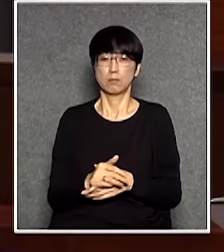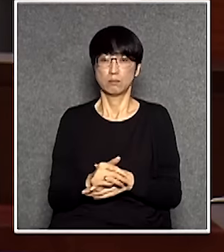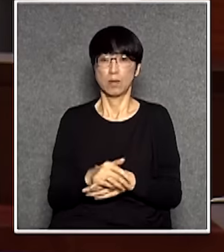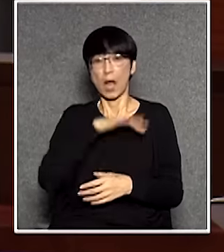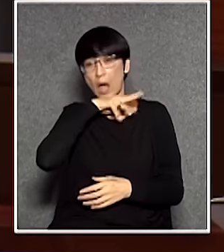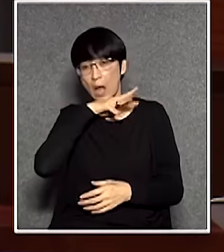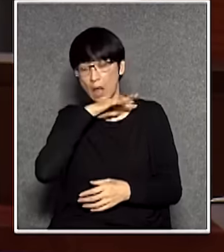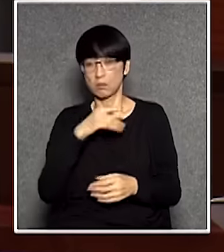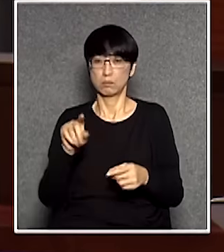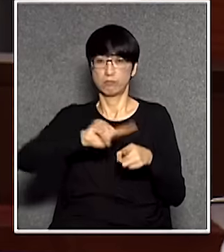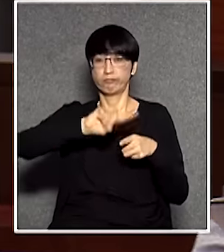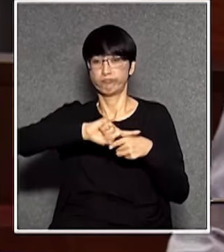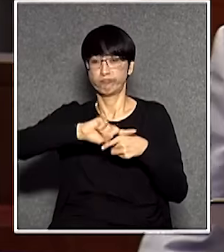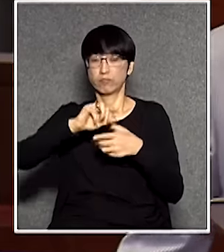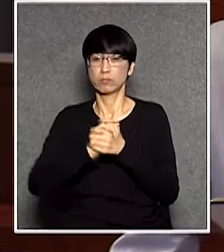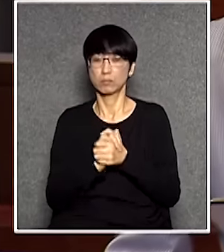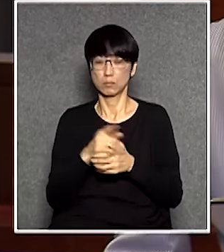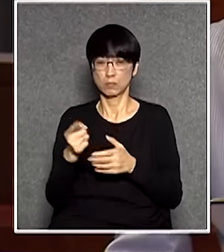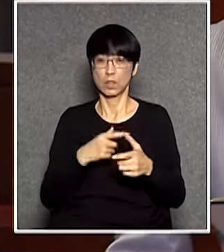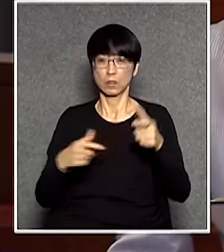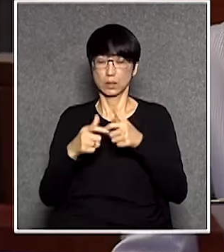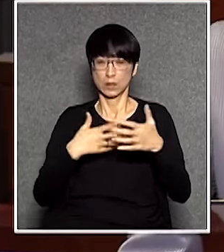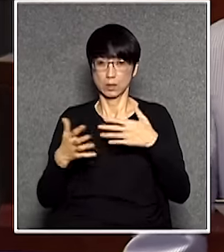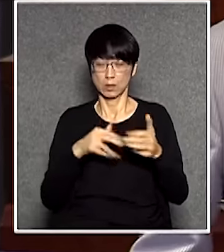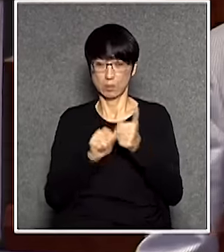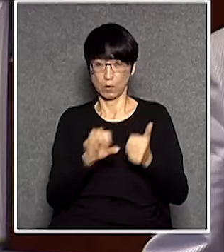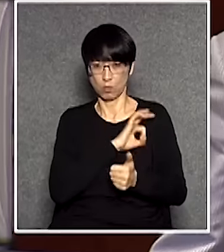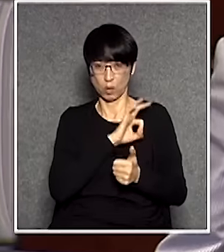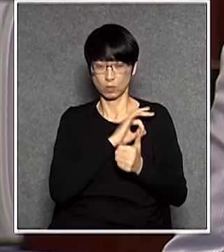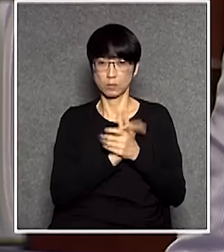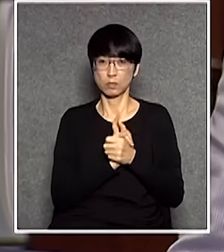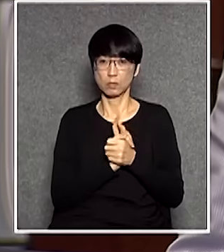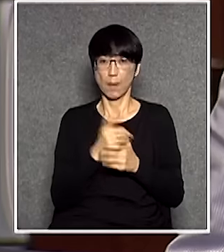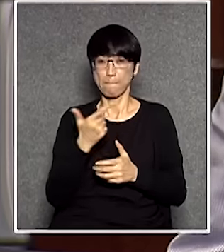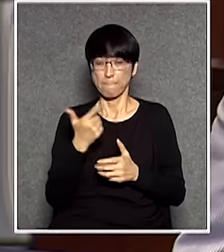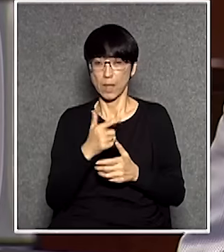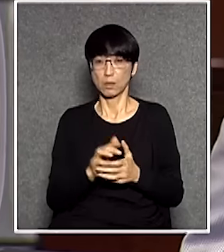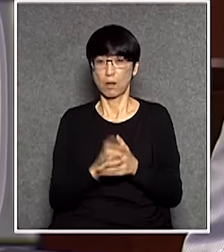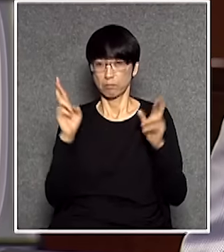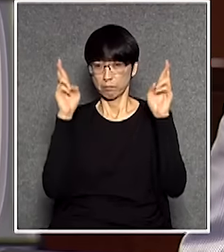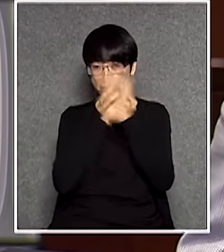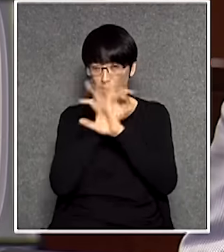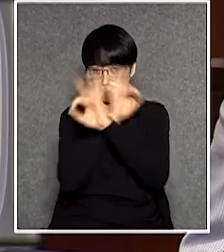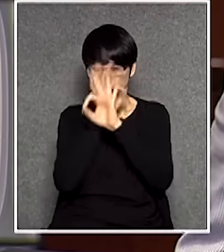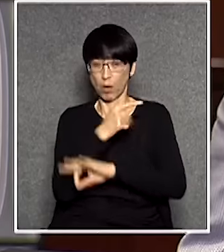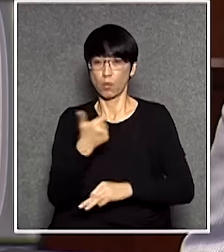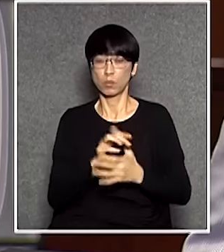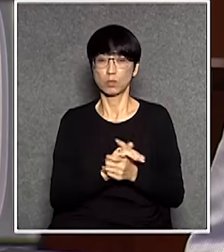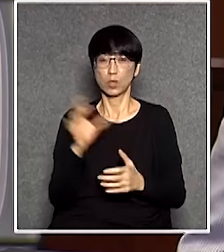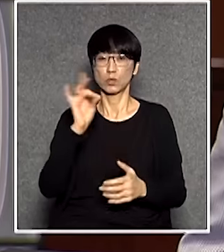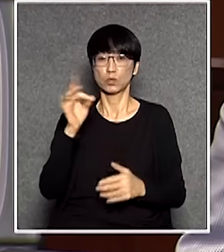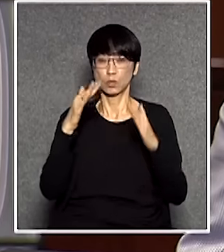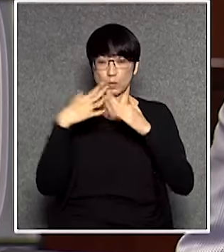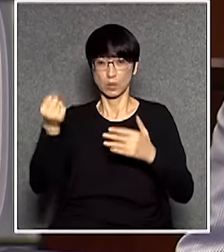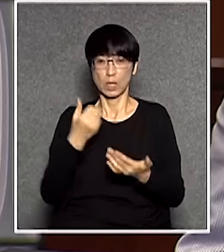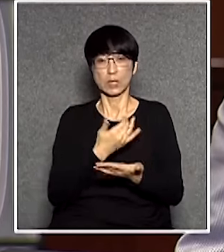月運房局就提交給立法會經濟事務委員會的文件裏面呢就出現很多誤導的成份張冰良走了啦